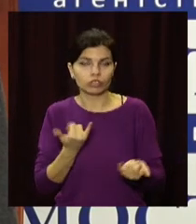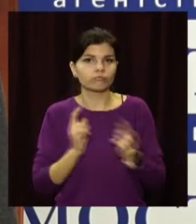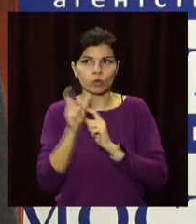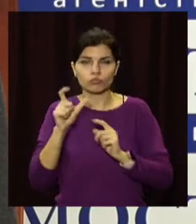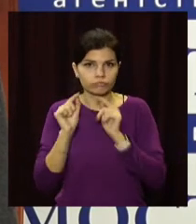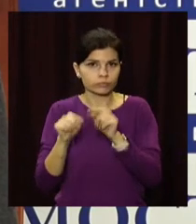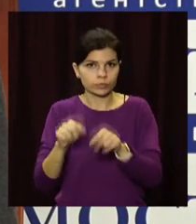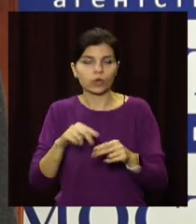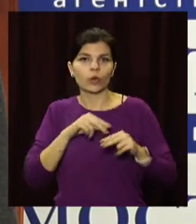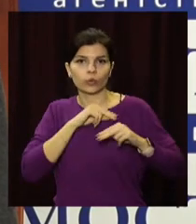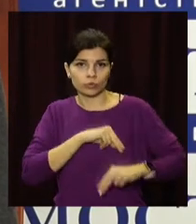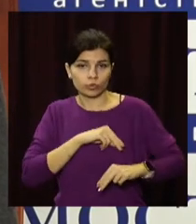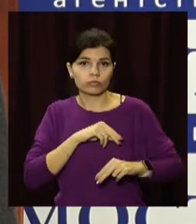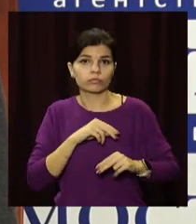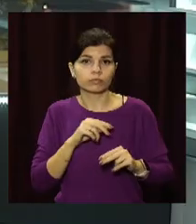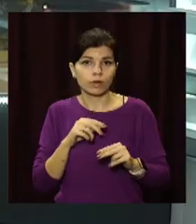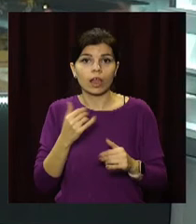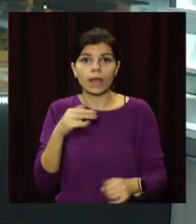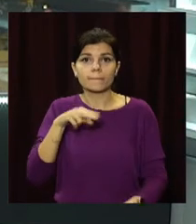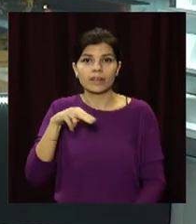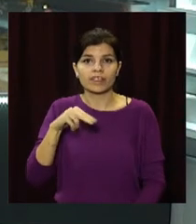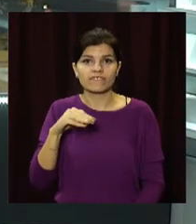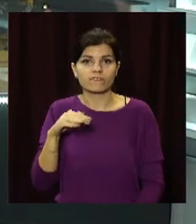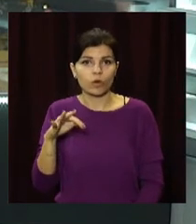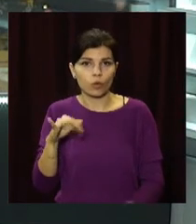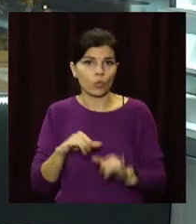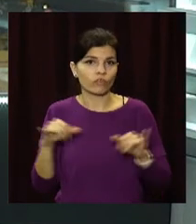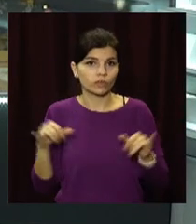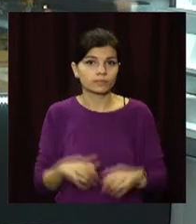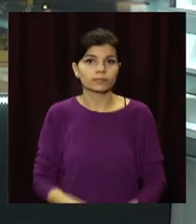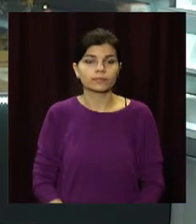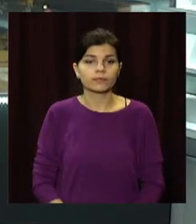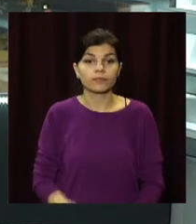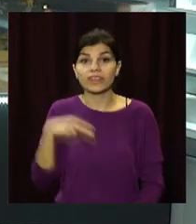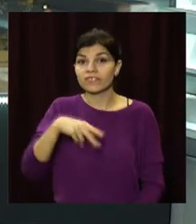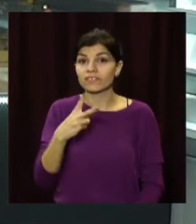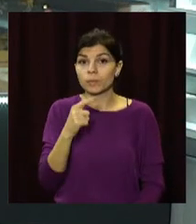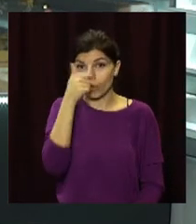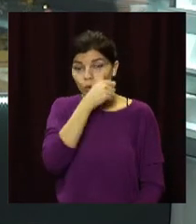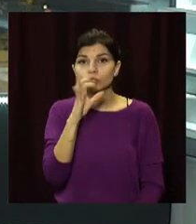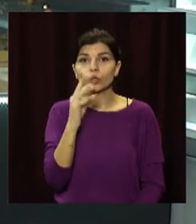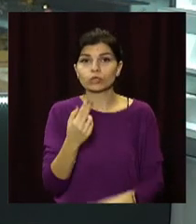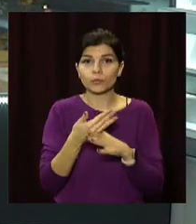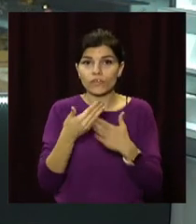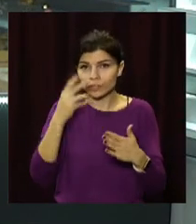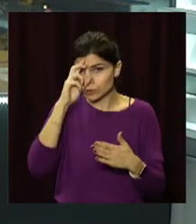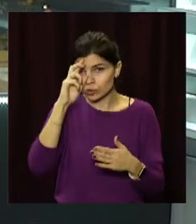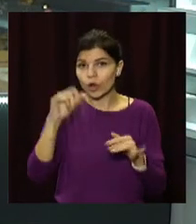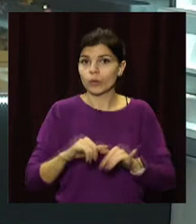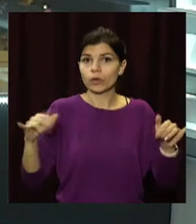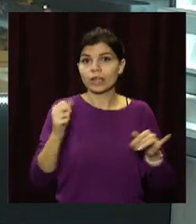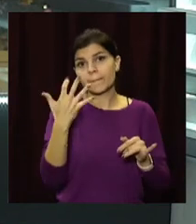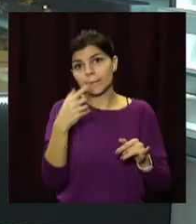600 мільйонів гривень ПДФО. У 2021 році соціальна допомога від держави зросла на 5-10%.